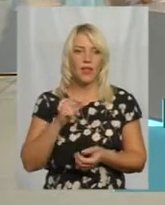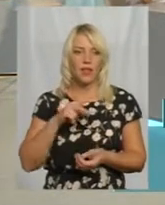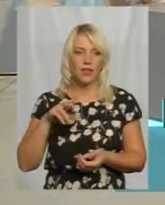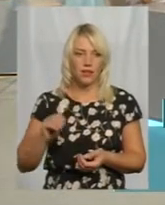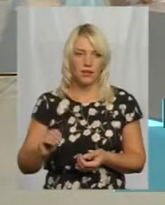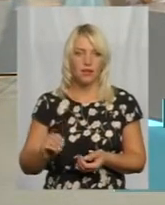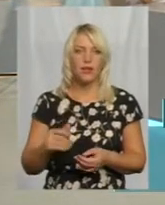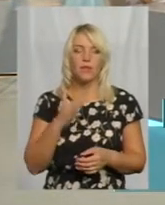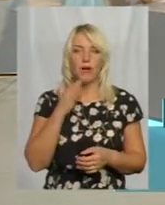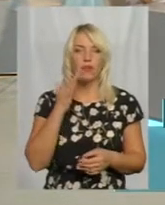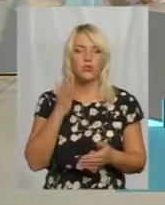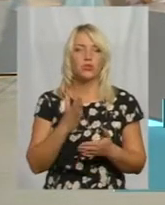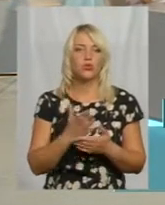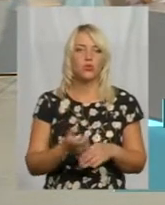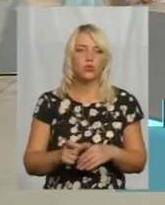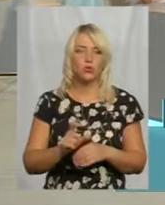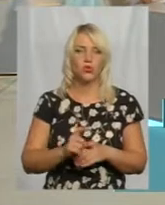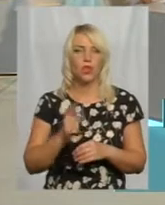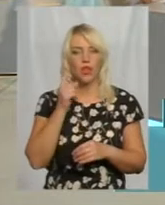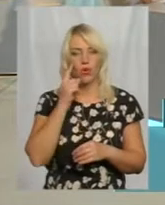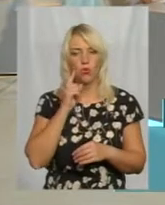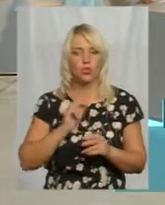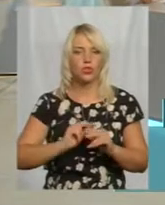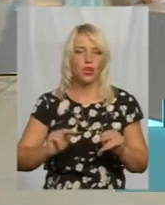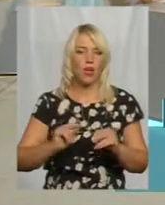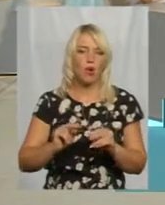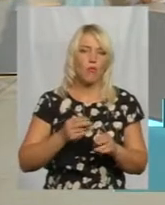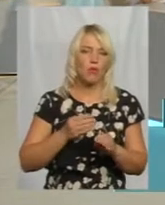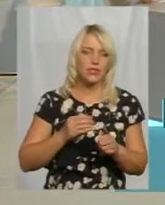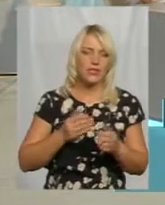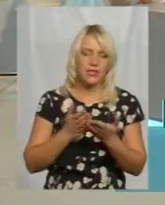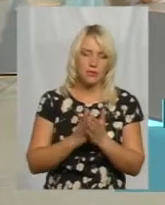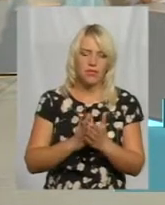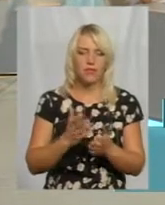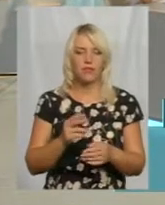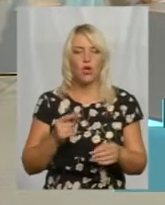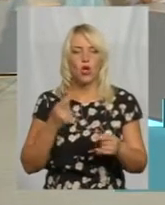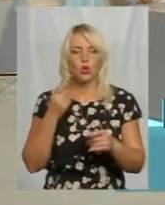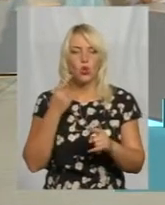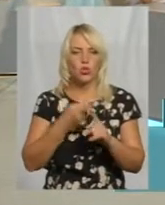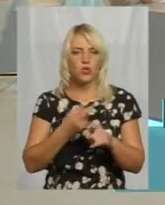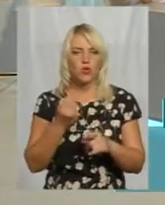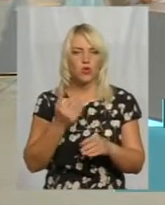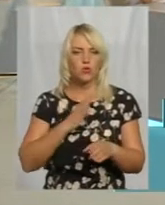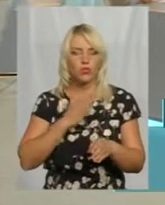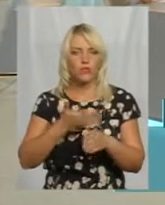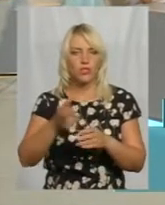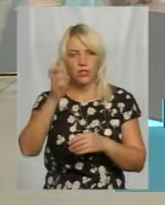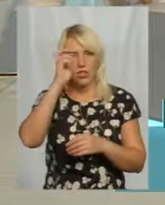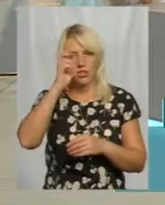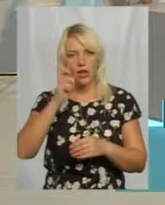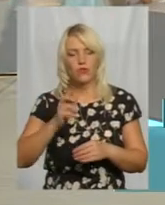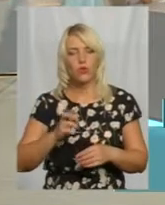багато дуже наушних посібних, дидактичних посібних і додаткові кошти були виділені з державного бюджету, ось від